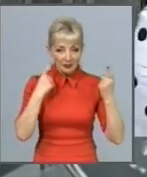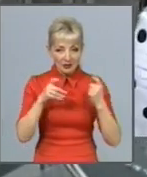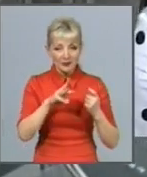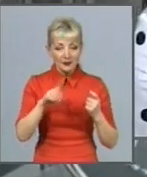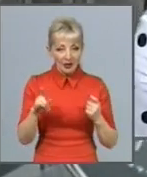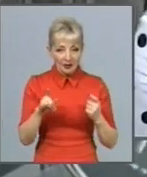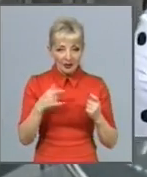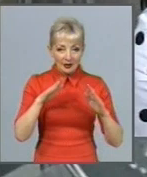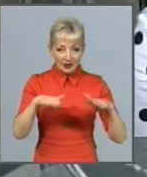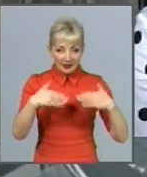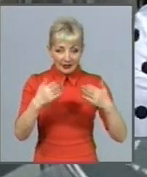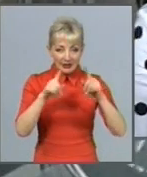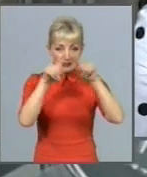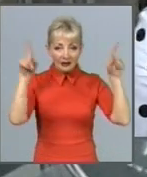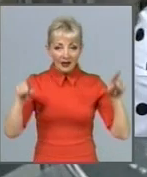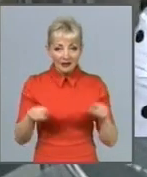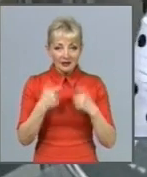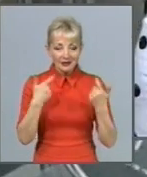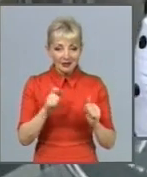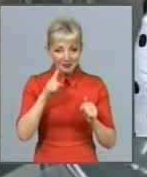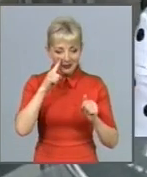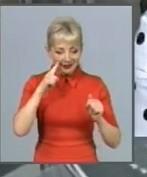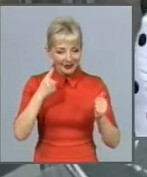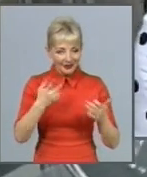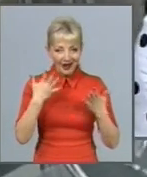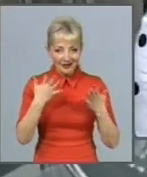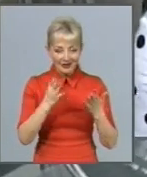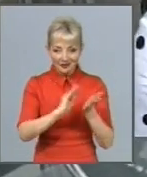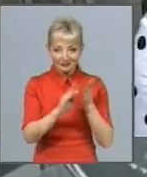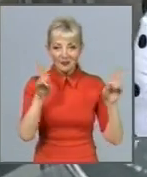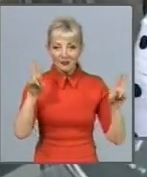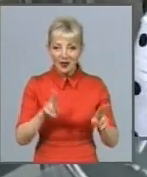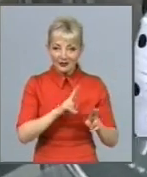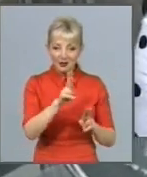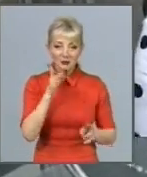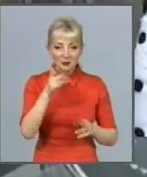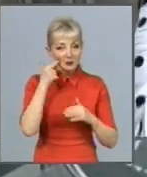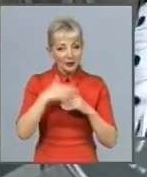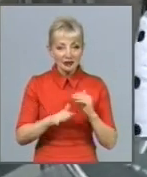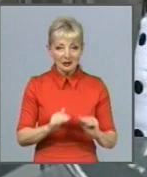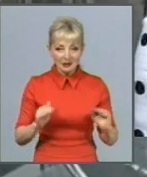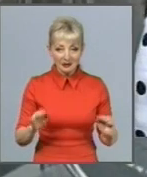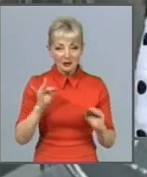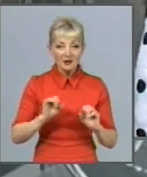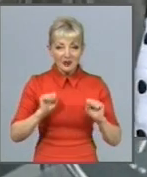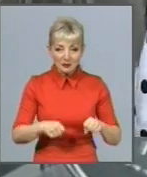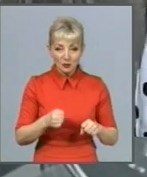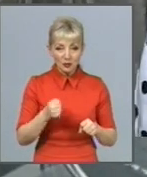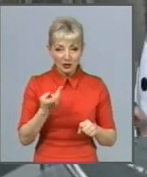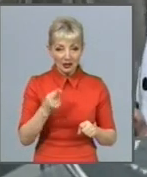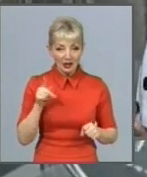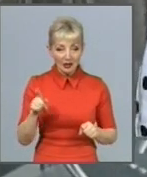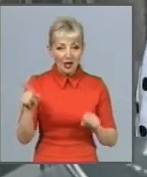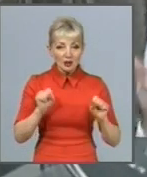будуть в яркій формі зображені правила, які будуть зрозуміли дітям і доступні для них. Вони не змогуть це зрозуміти,